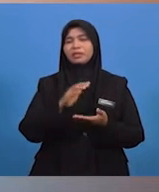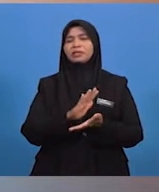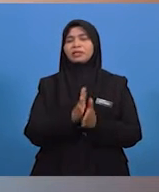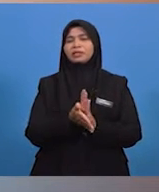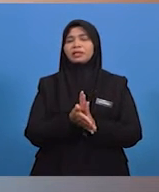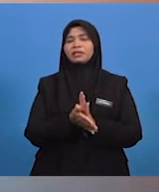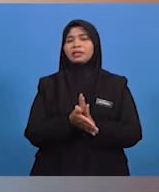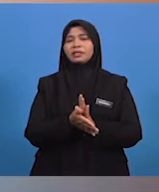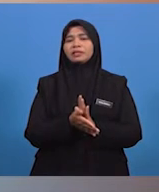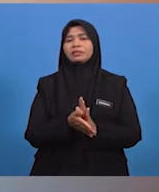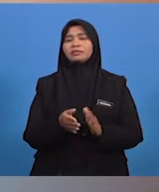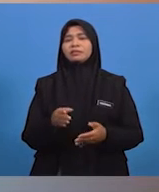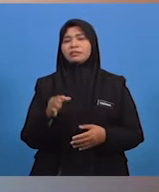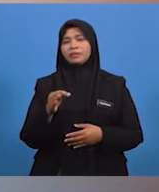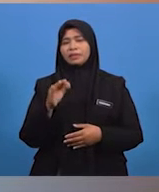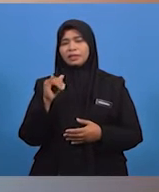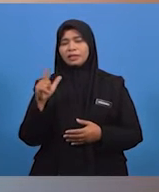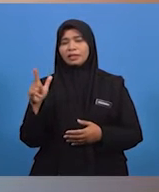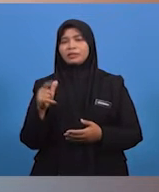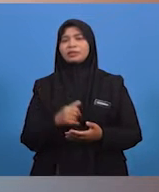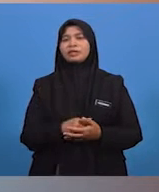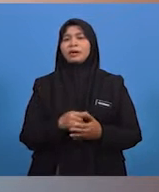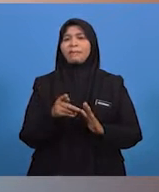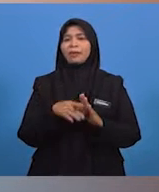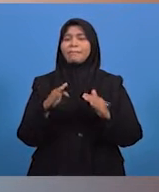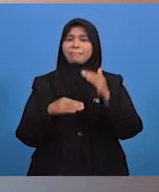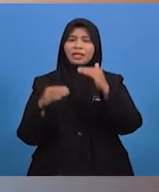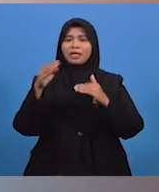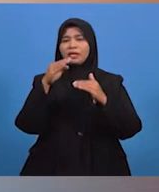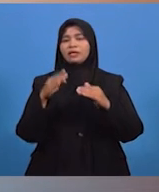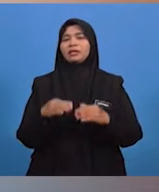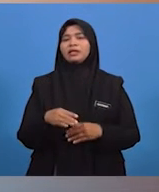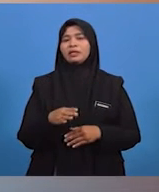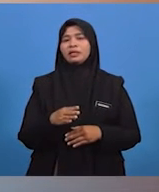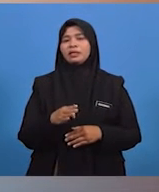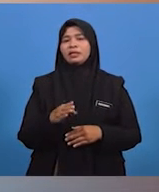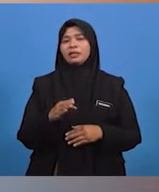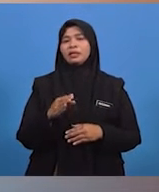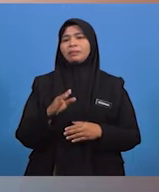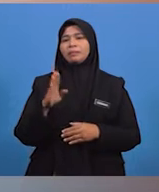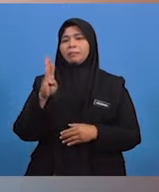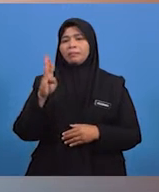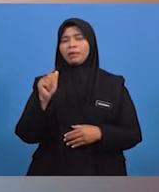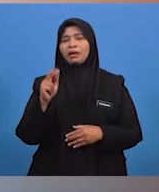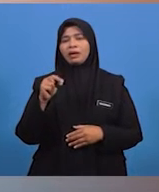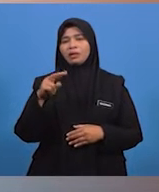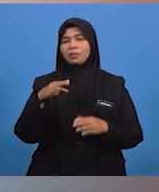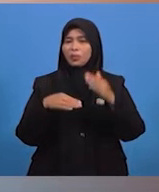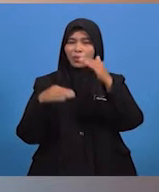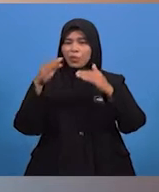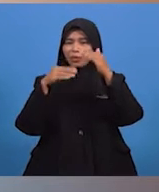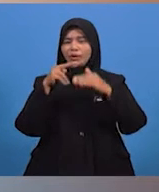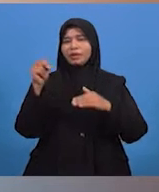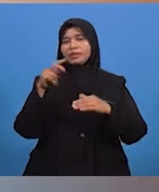kejadian dalam foto di atas ialah Pembinaan lebur raya serta penerbangan pokok atau